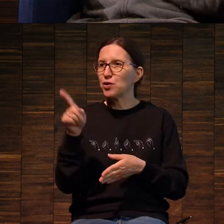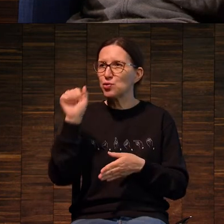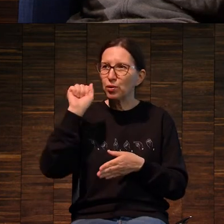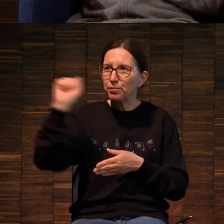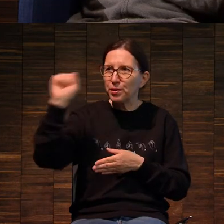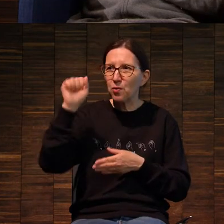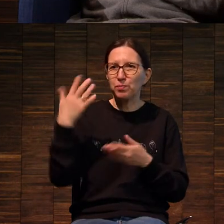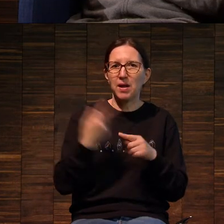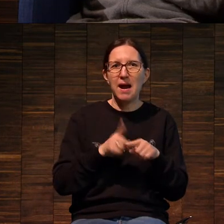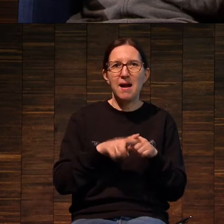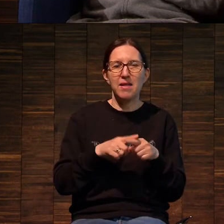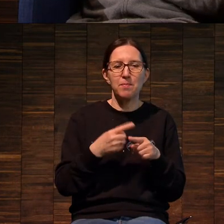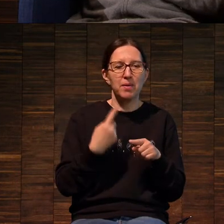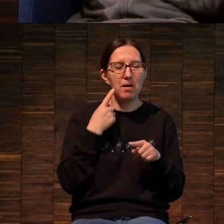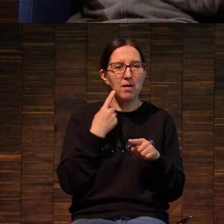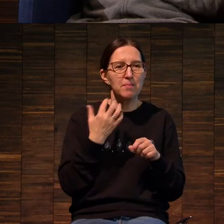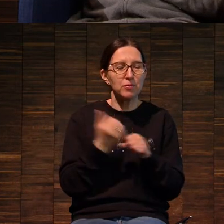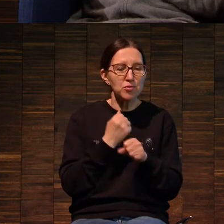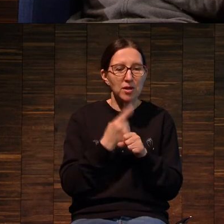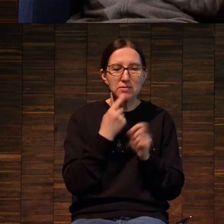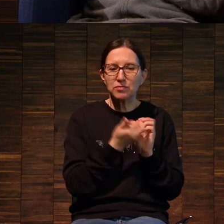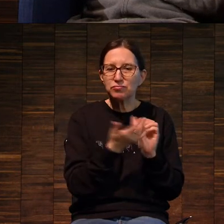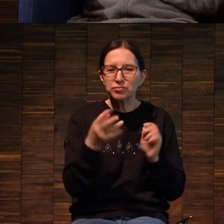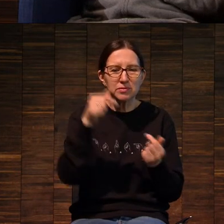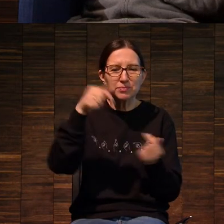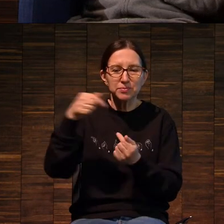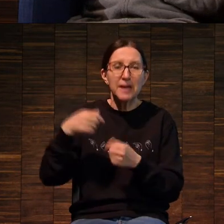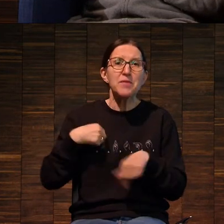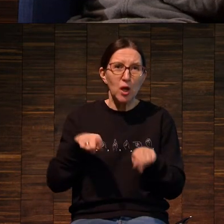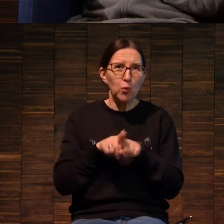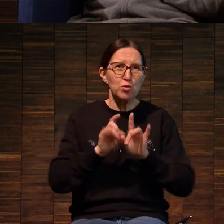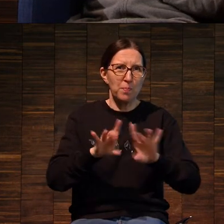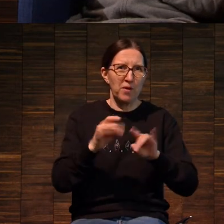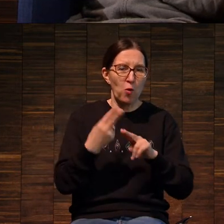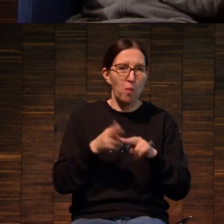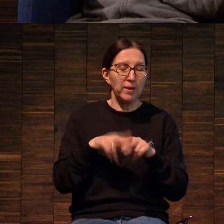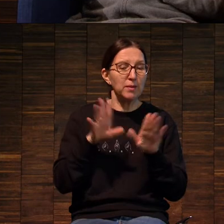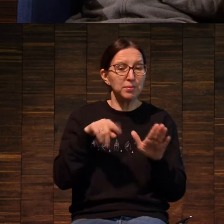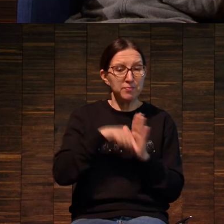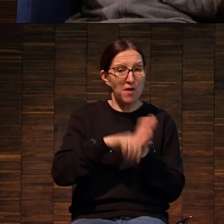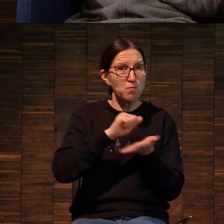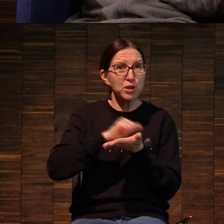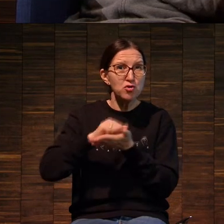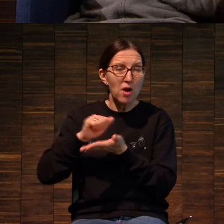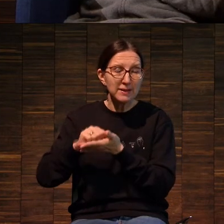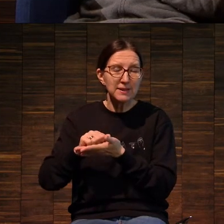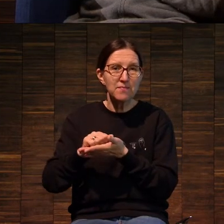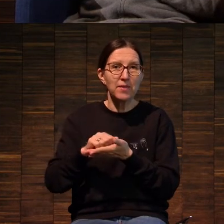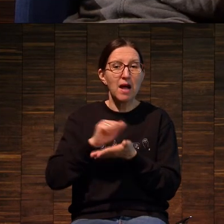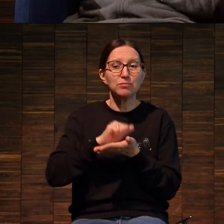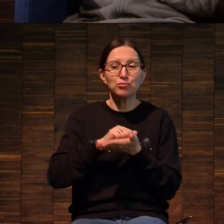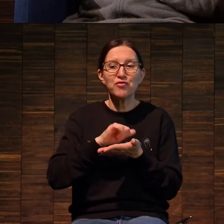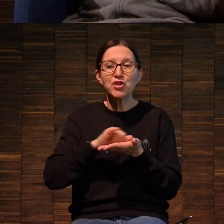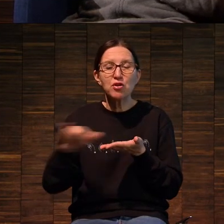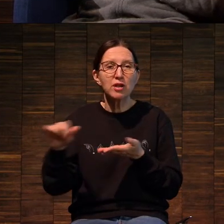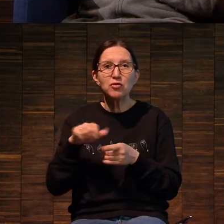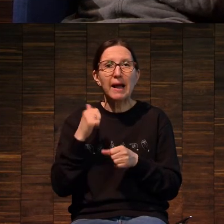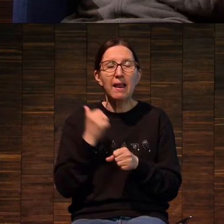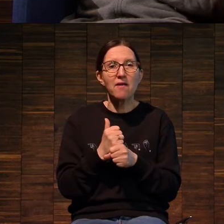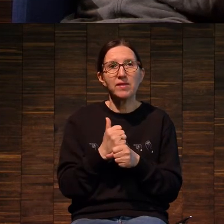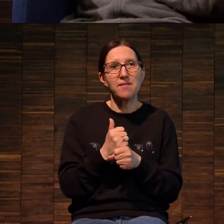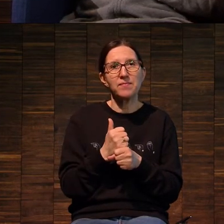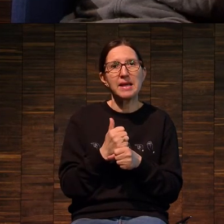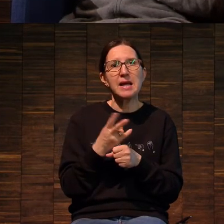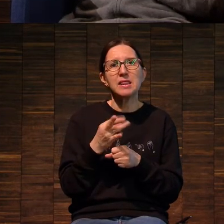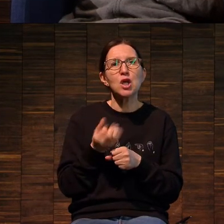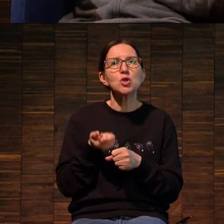при переборе отпечатков. Я тоже об этом немножечко поговорю, потому что в печати, на самом деле, в тиражности главное не